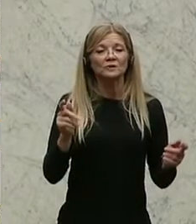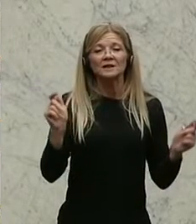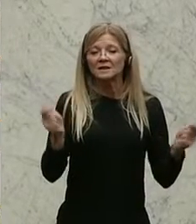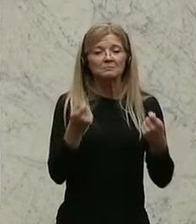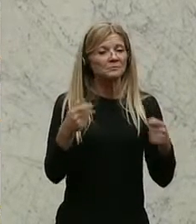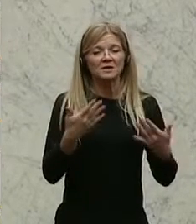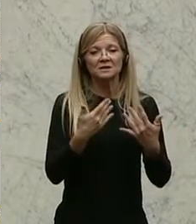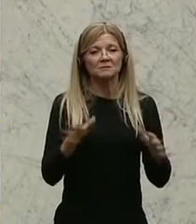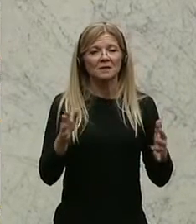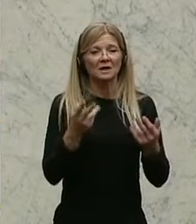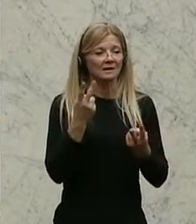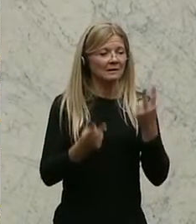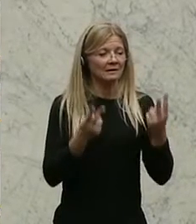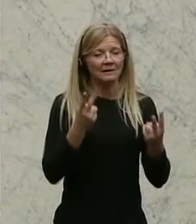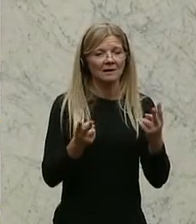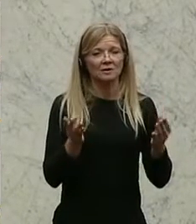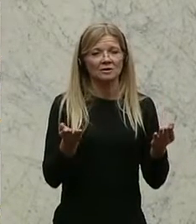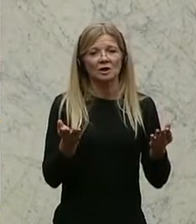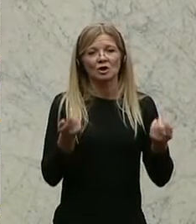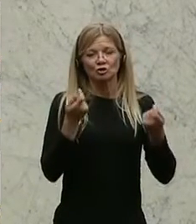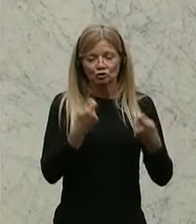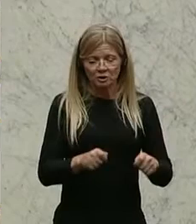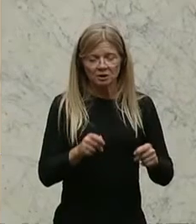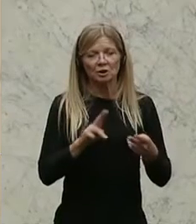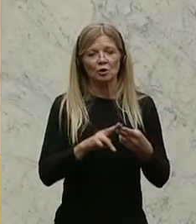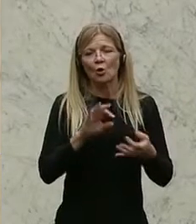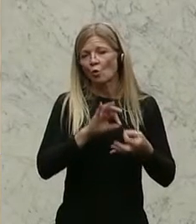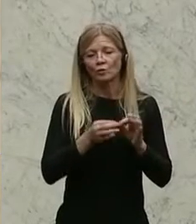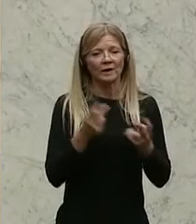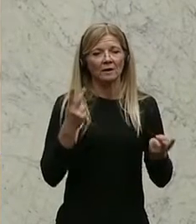Gerichtsschließungen oder Zusammenlegungen geben, was wir auch durchaus befürworten.